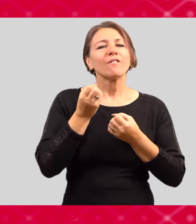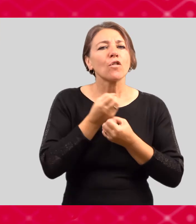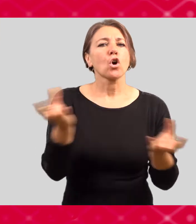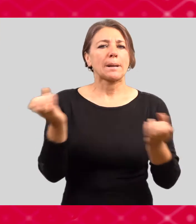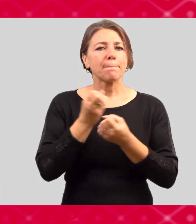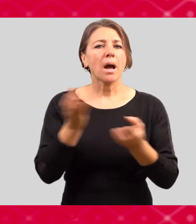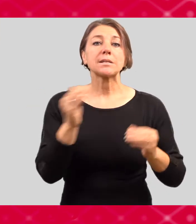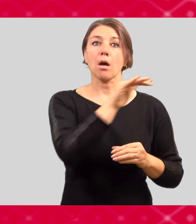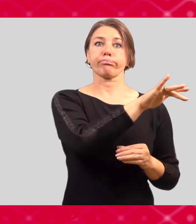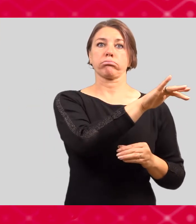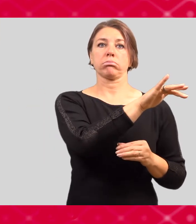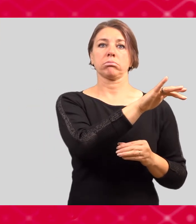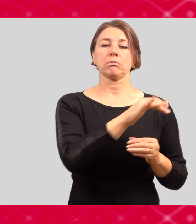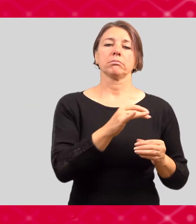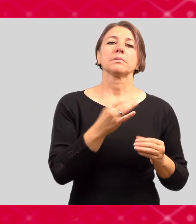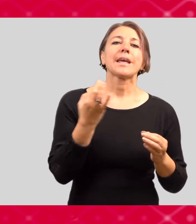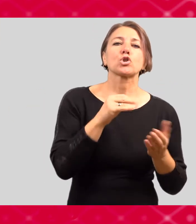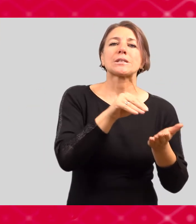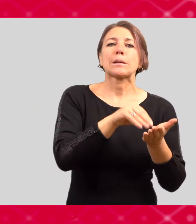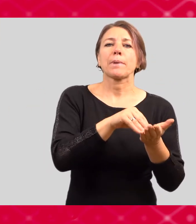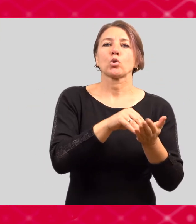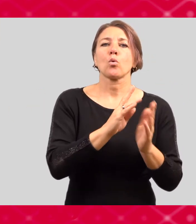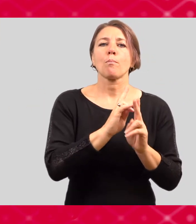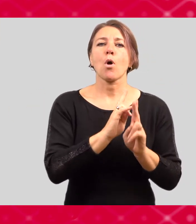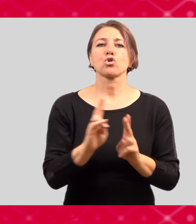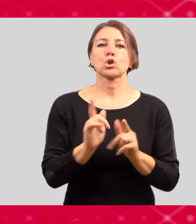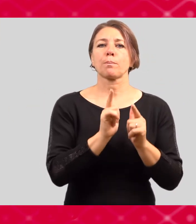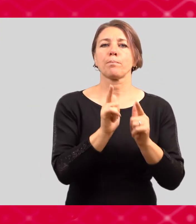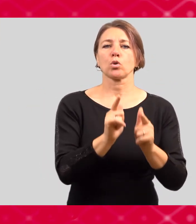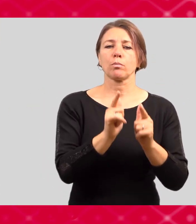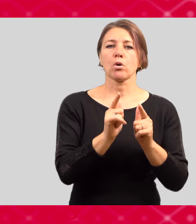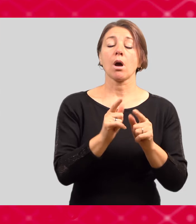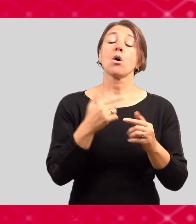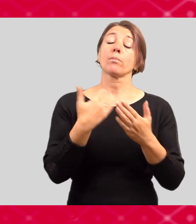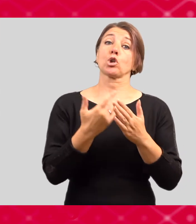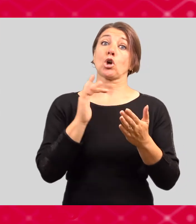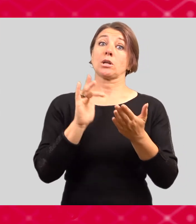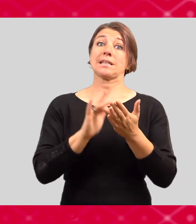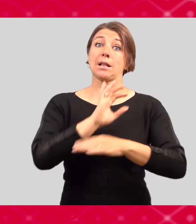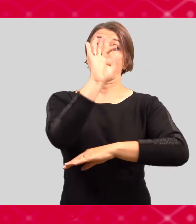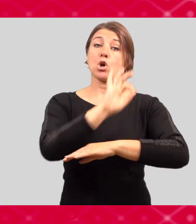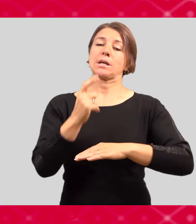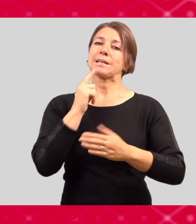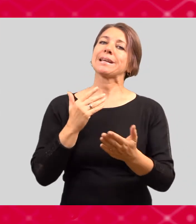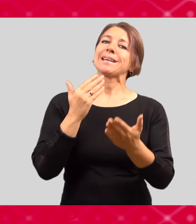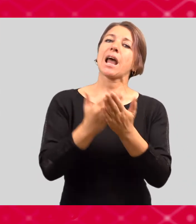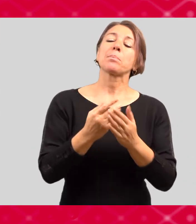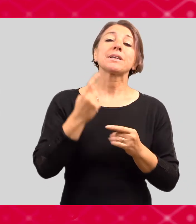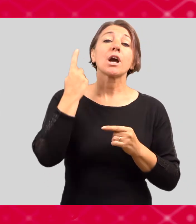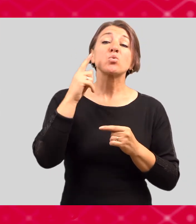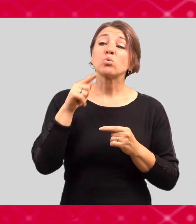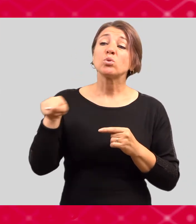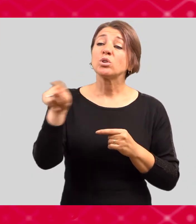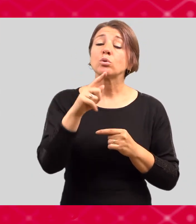o tom, že tady nějaká ta pomoc je a nabídnout studium i těm, kteří